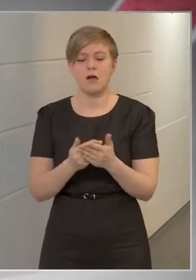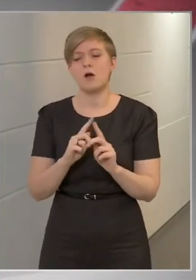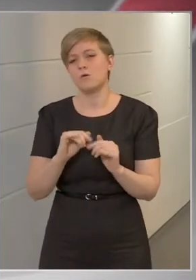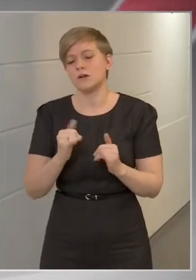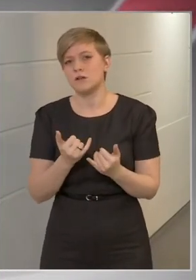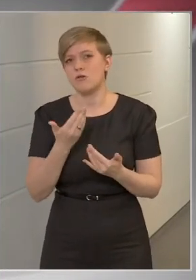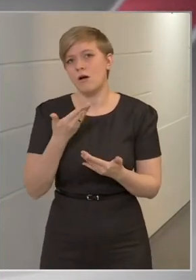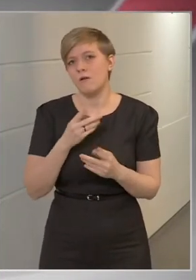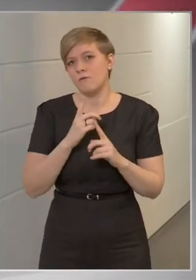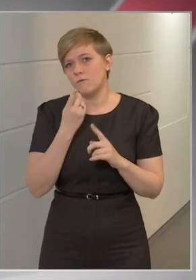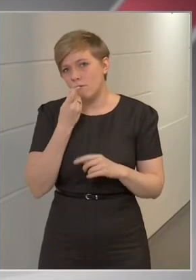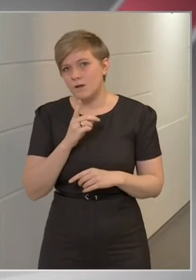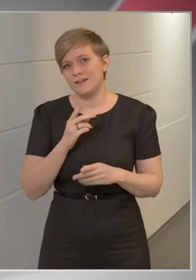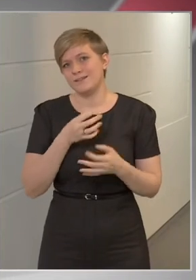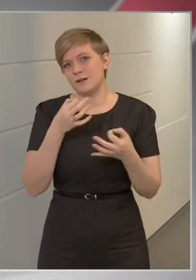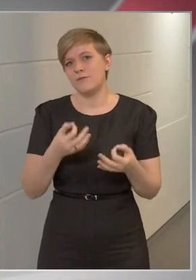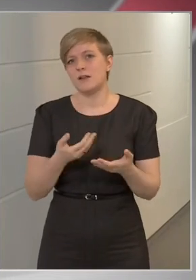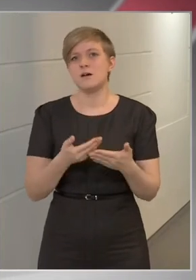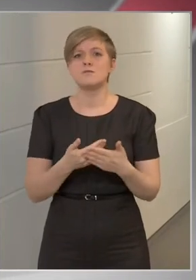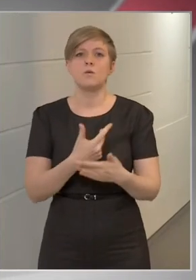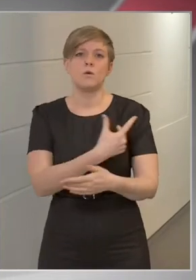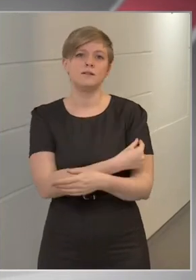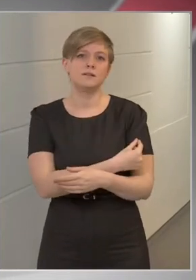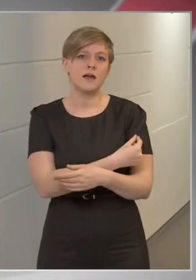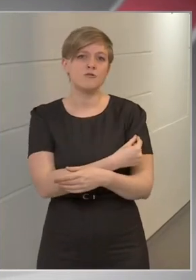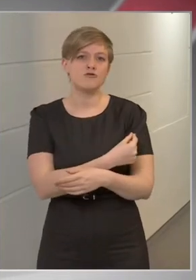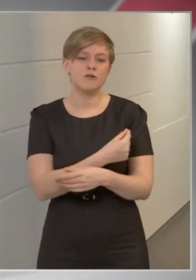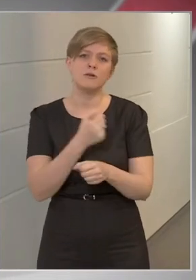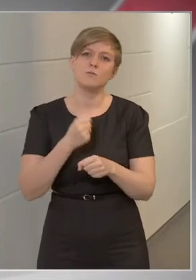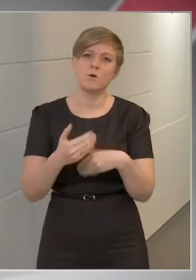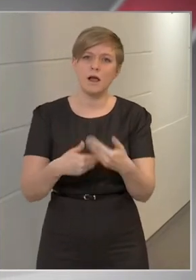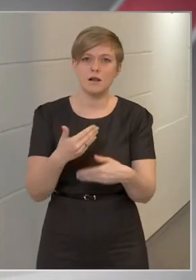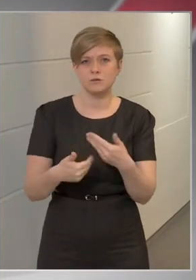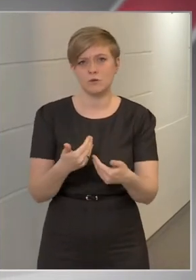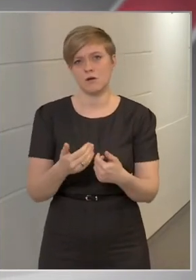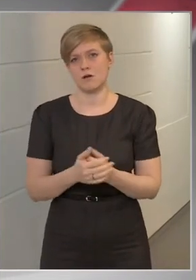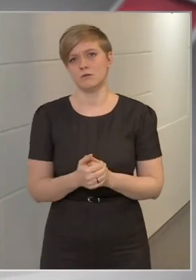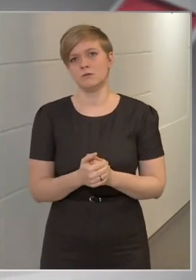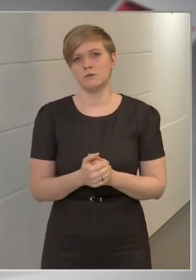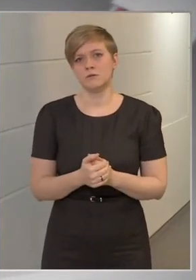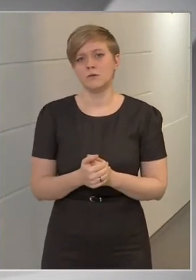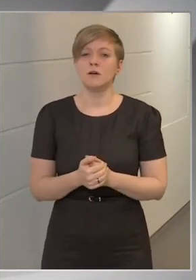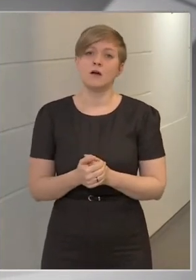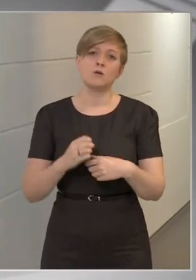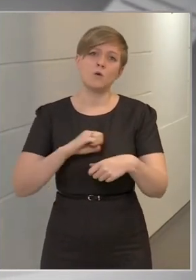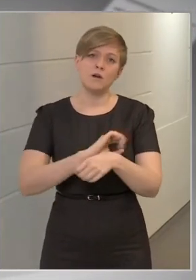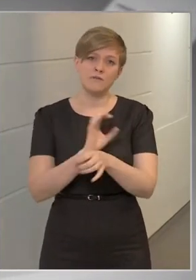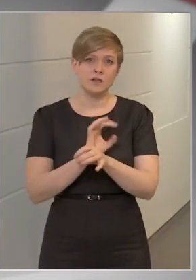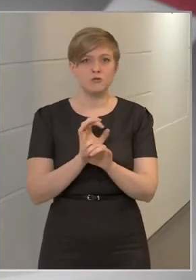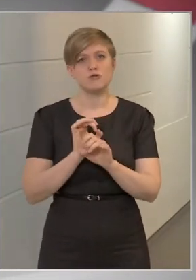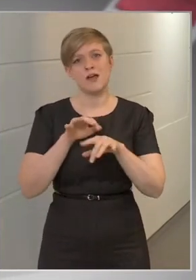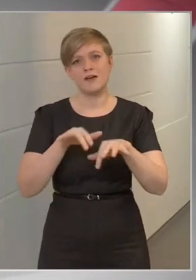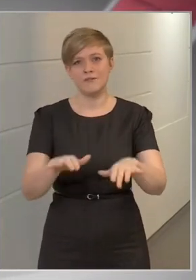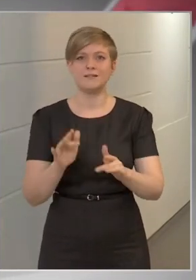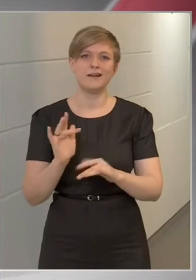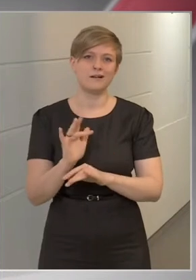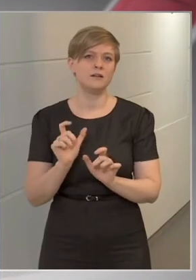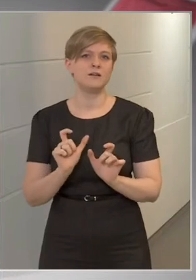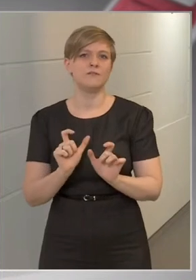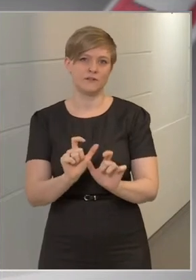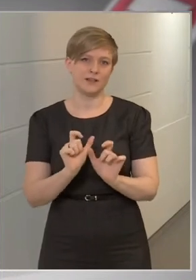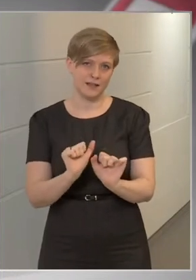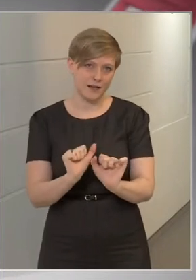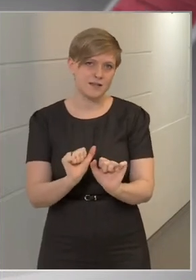egyébként nyilván az, hogy akik az oltási munkálatokat, illetve a koronavírus járvány elleni védekezéssel